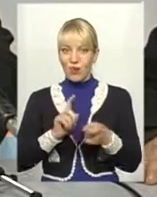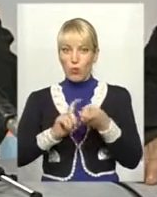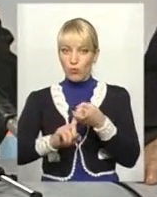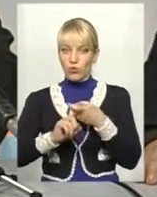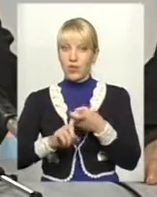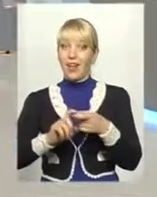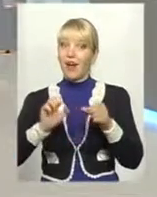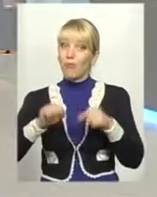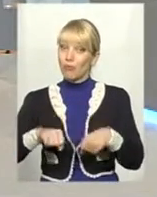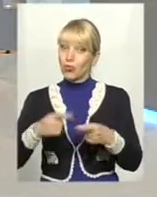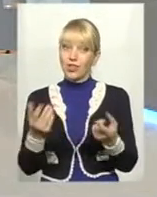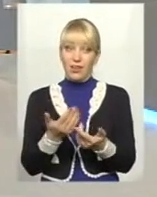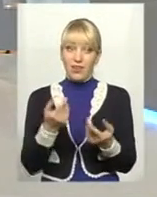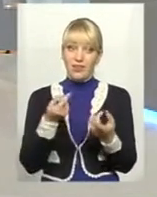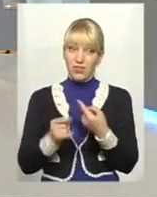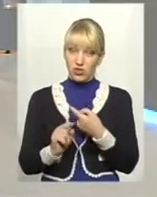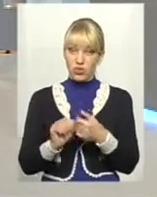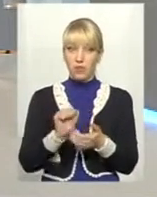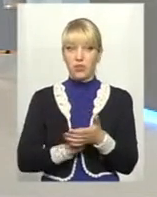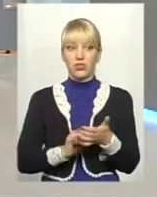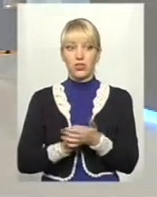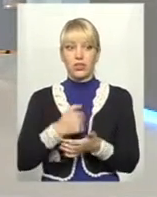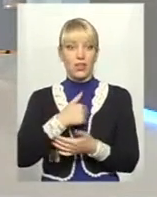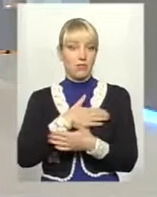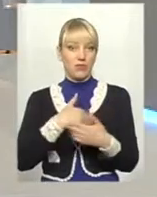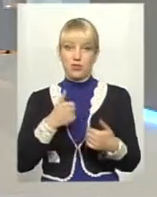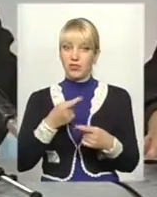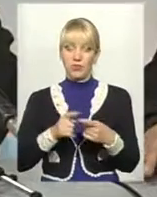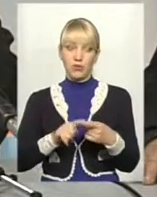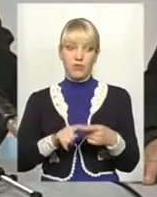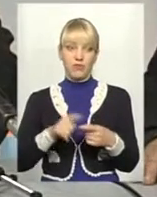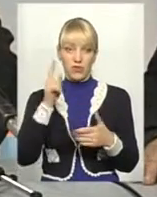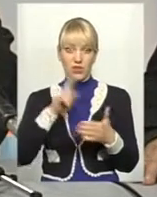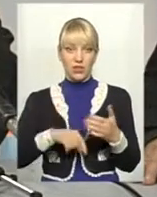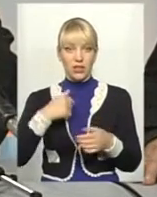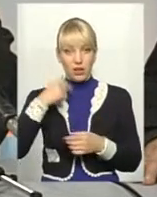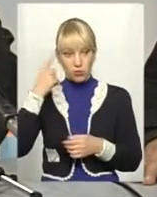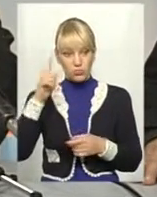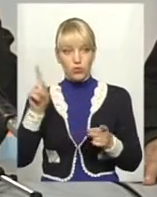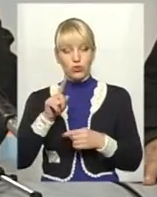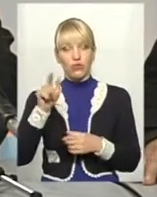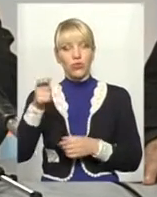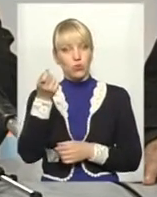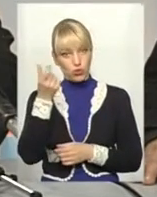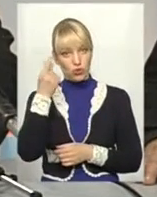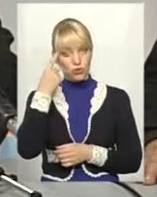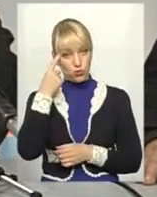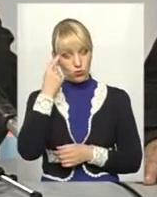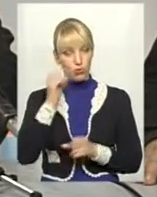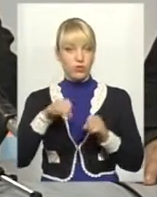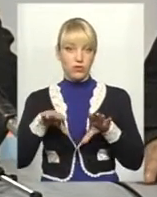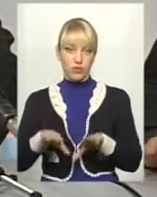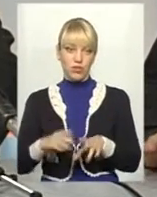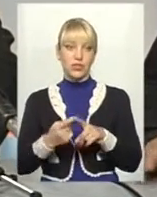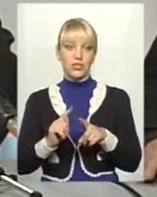а якась інша причина. Я би не хотів про це думати. Я думаю, що вони трошечки подумають і вирішлять цю